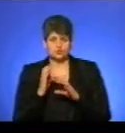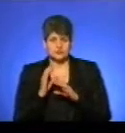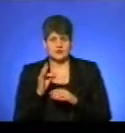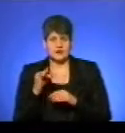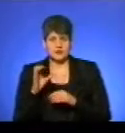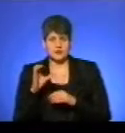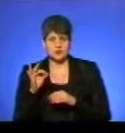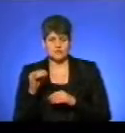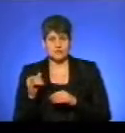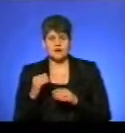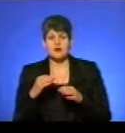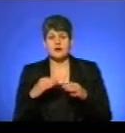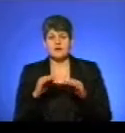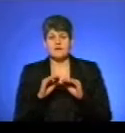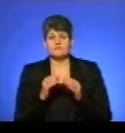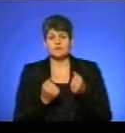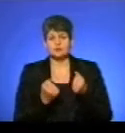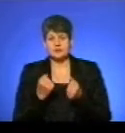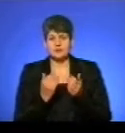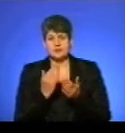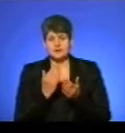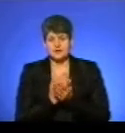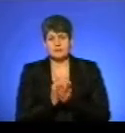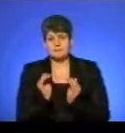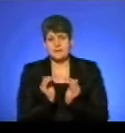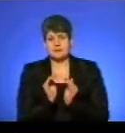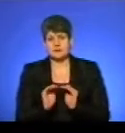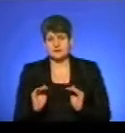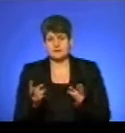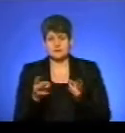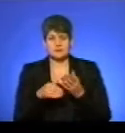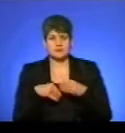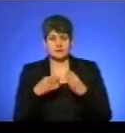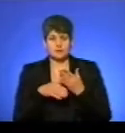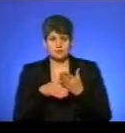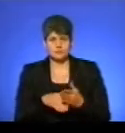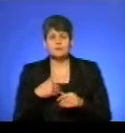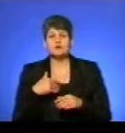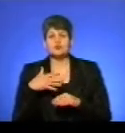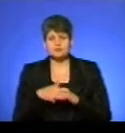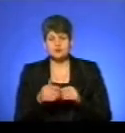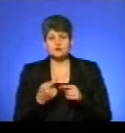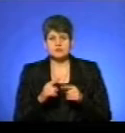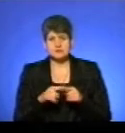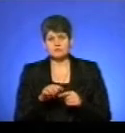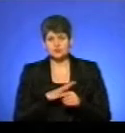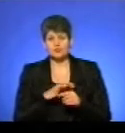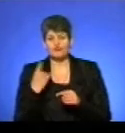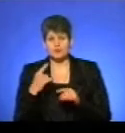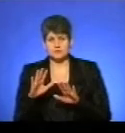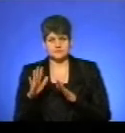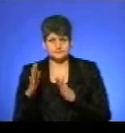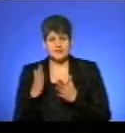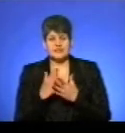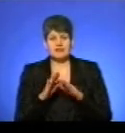автомобілів, де є малорітні діти, і їм необхідно надати допомогу. Ми розуміємо, що це, напевно, переважно в області відбувалося. Чи є випадки,